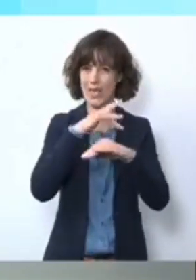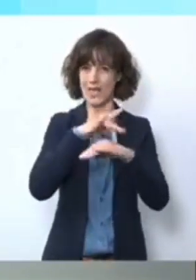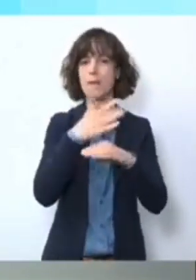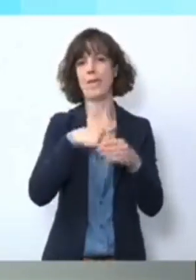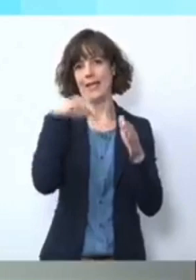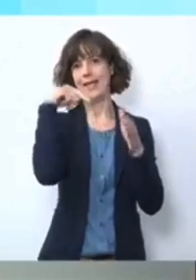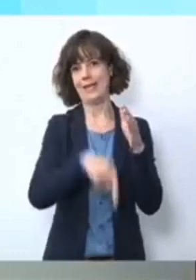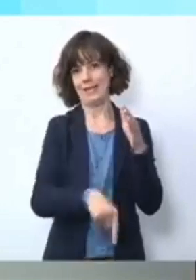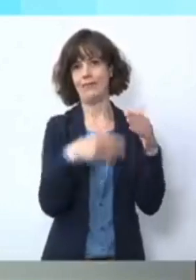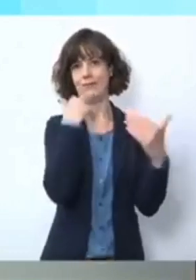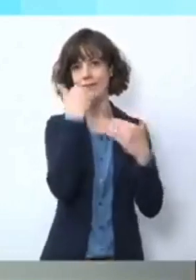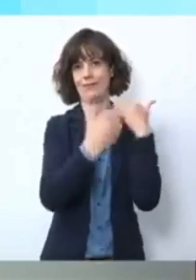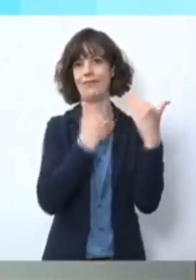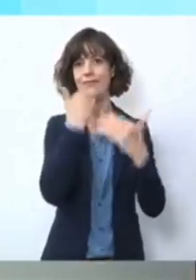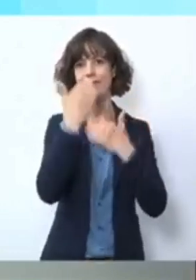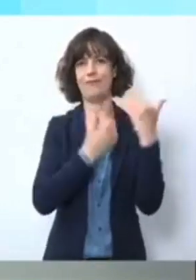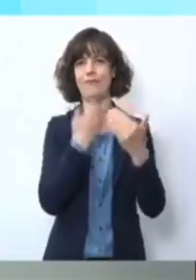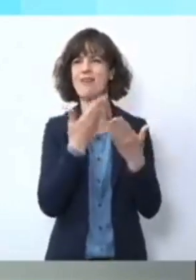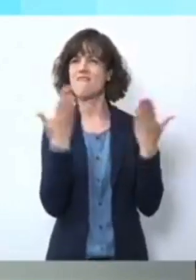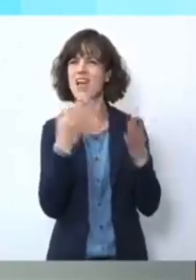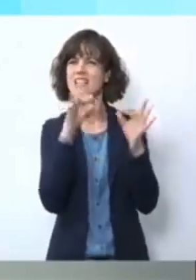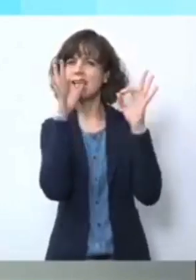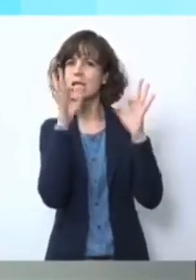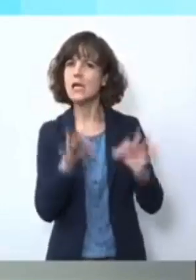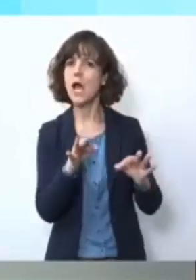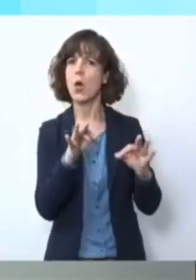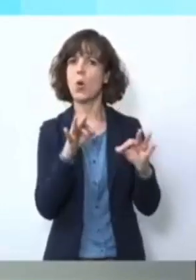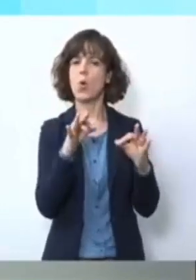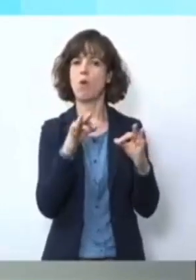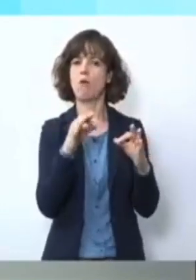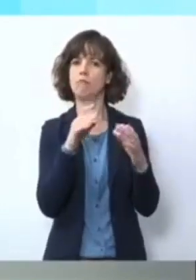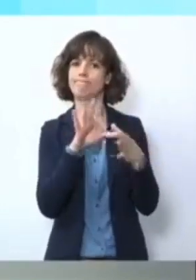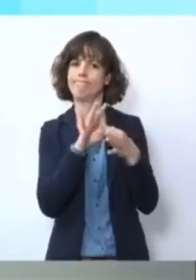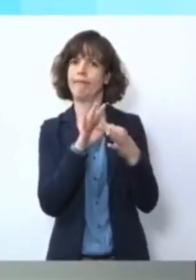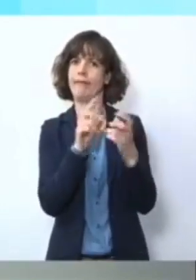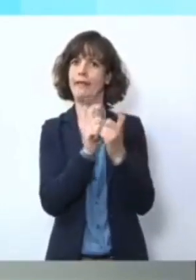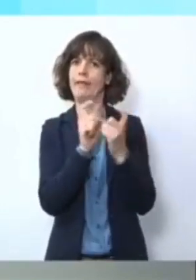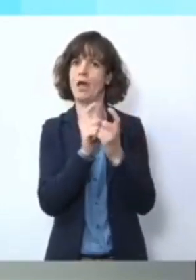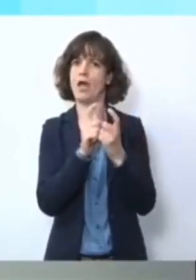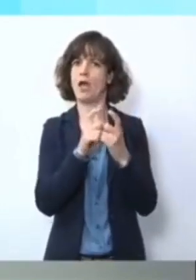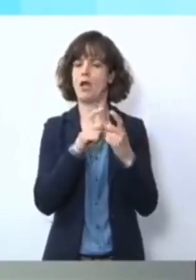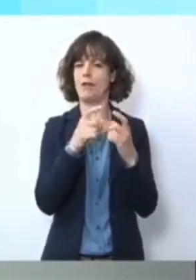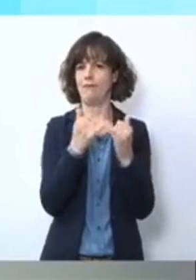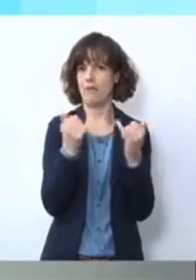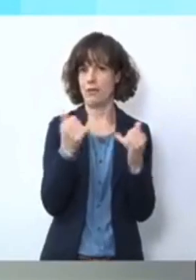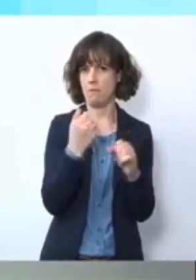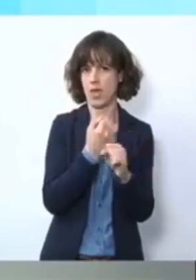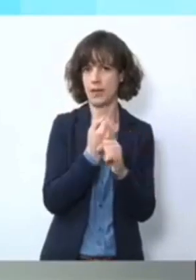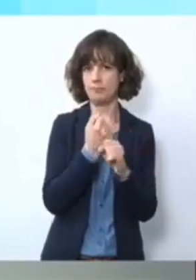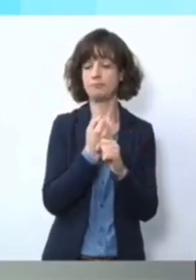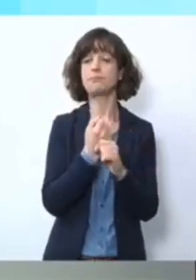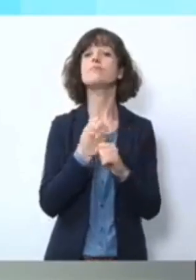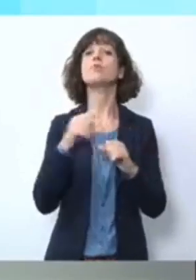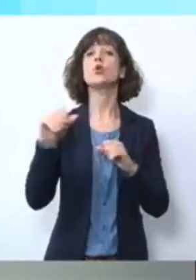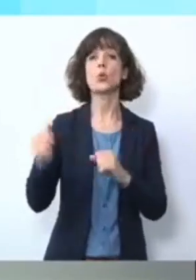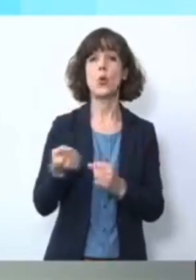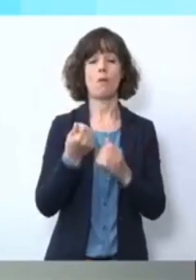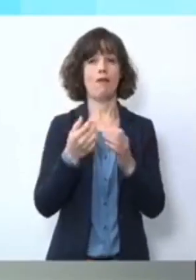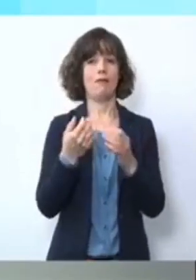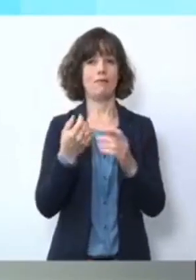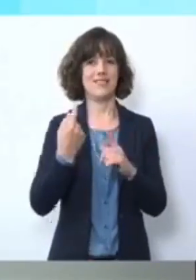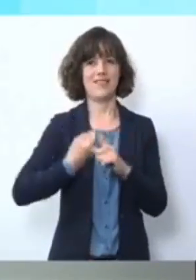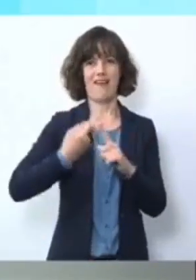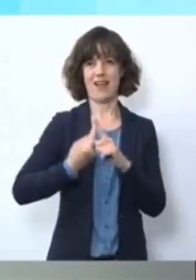bisschen intensiver berichten, was denn da sich alles dahinter verbirgt. Ich darf vielleicht auch noch mal die tagesaktuellen